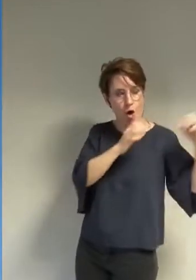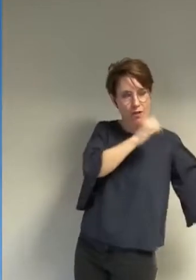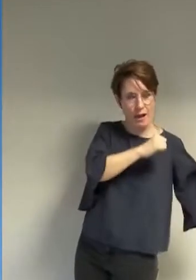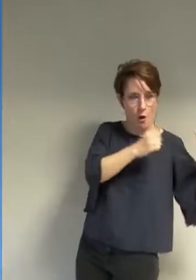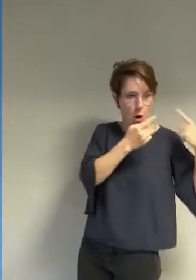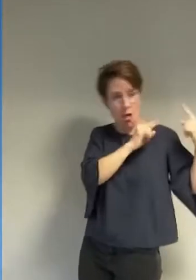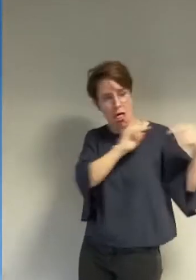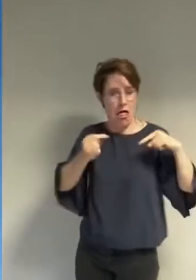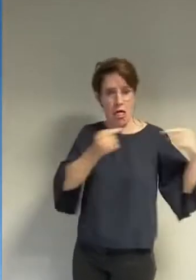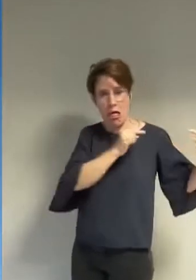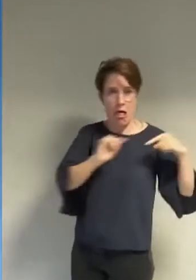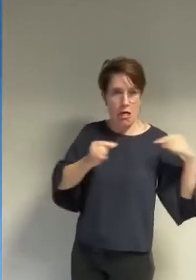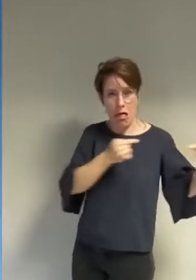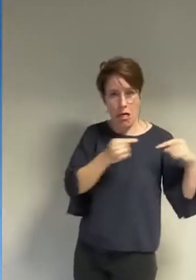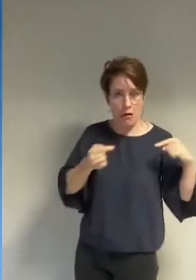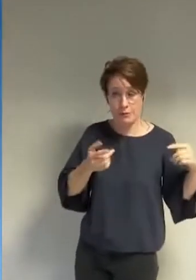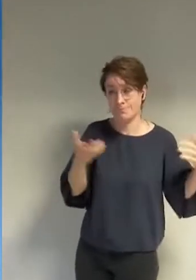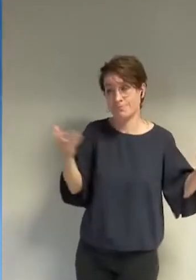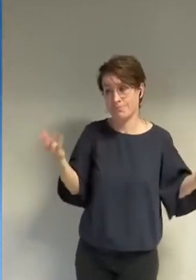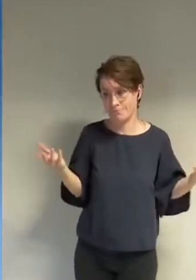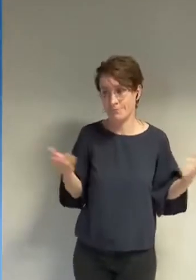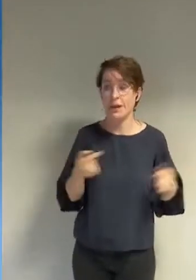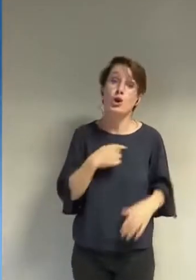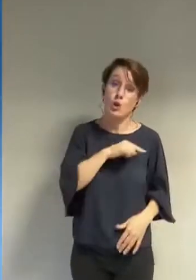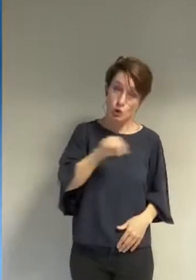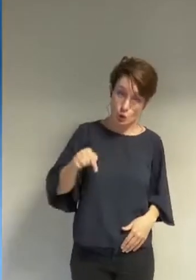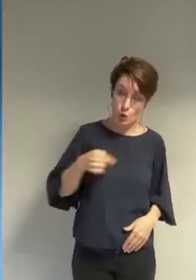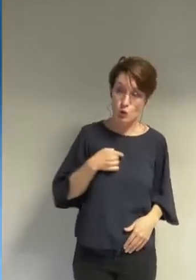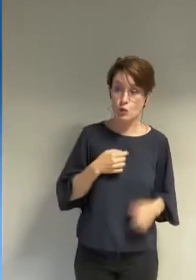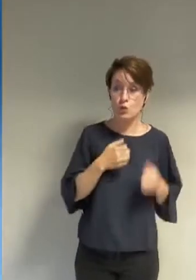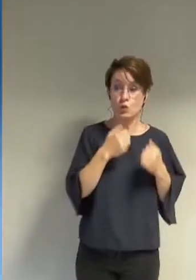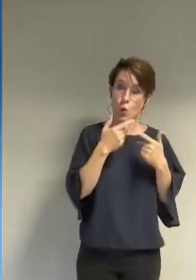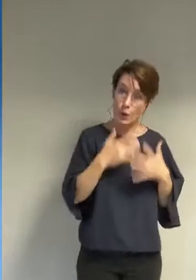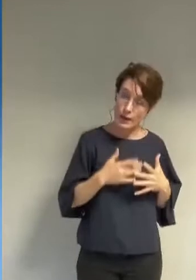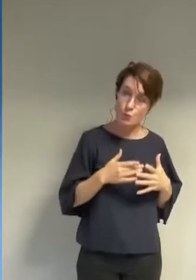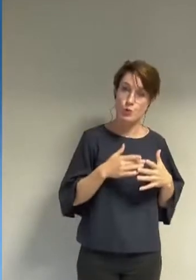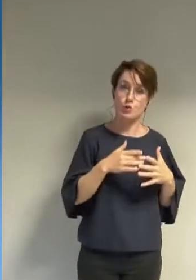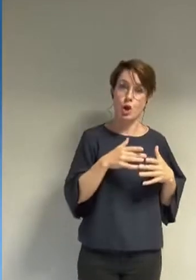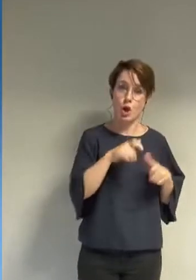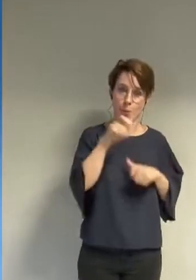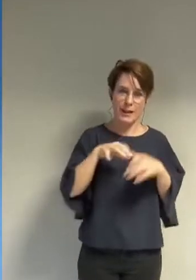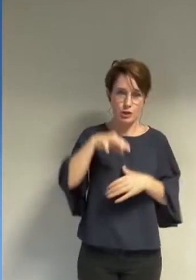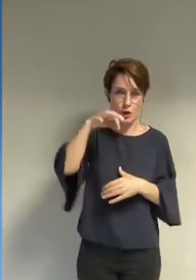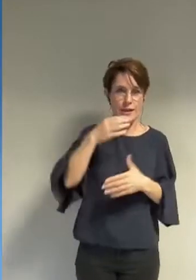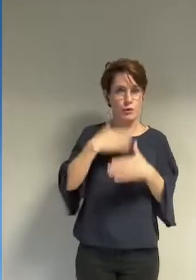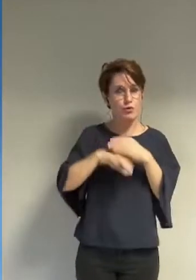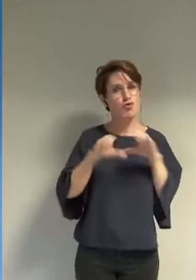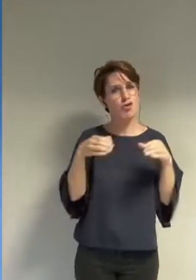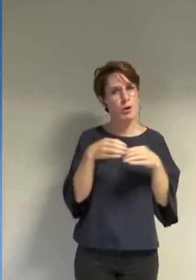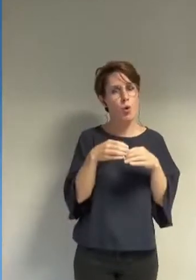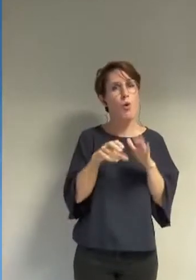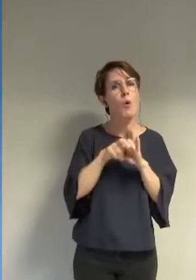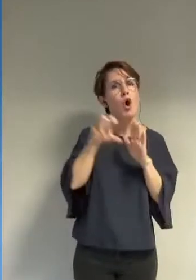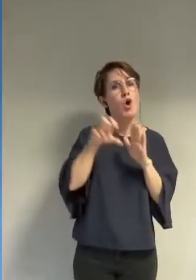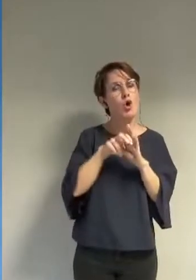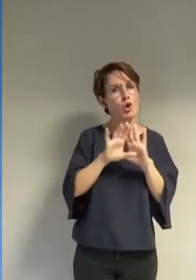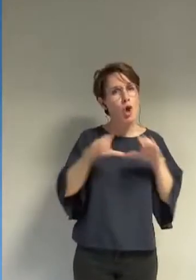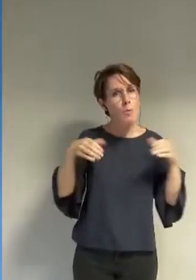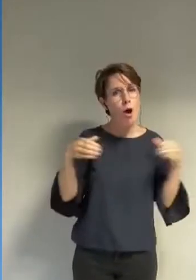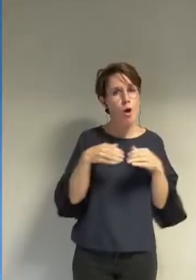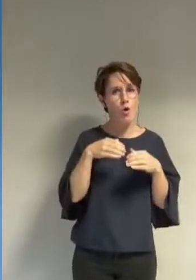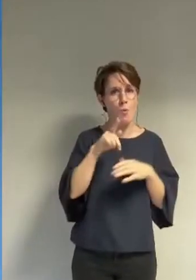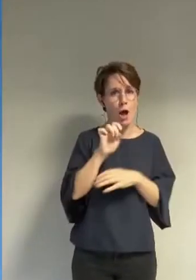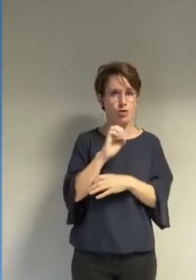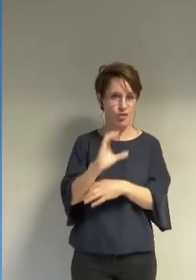nous sommes ainsi un certain nombre d'élus du groupe grenoblois en commun à exprimer un vote contre